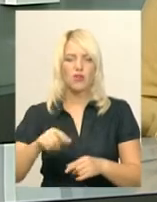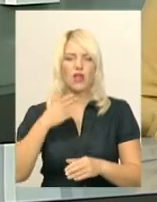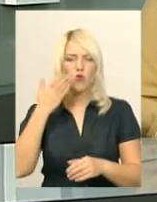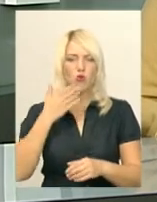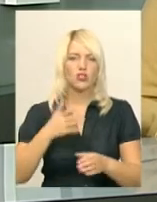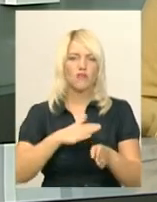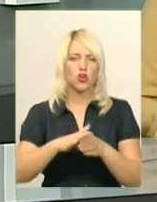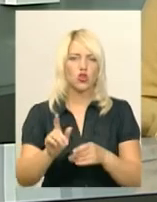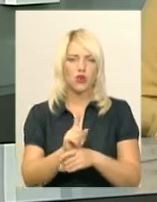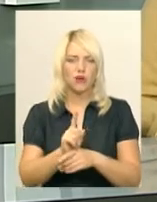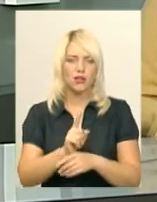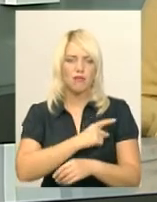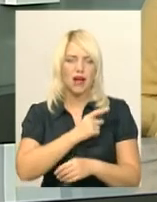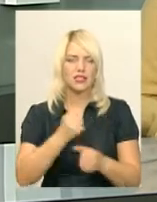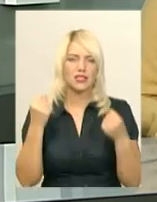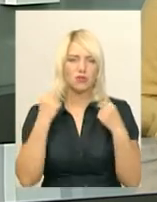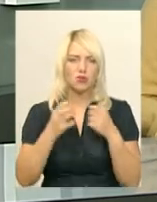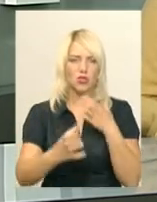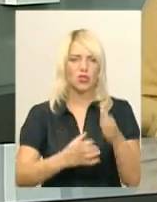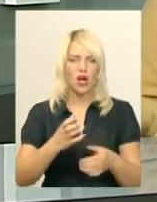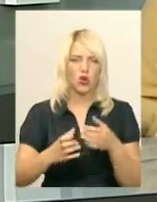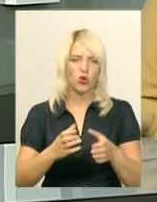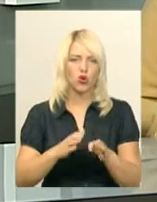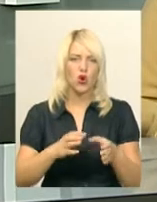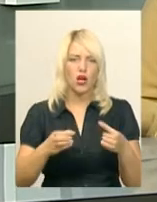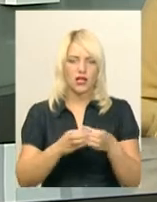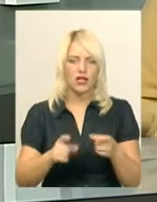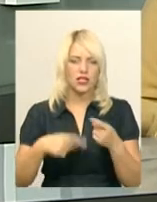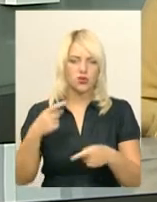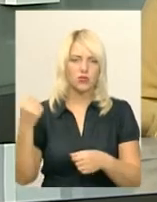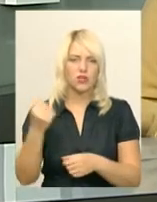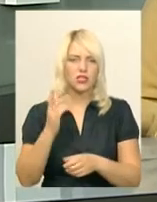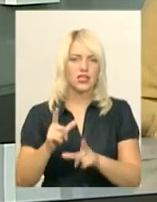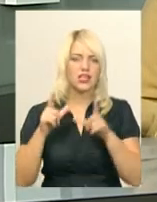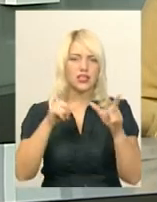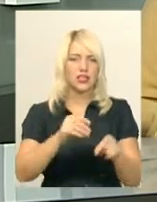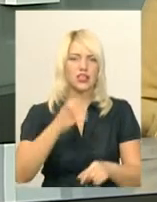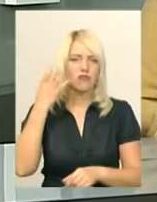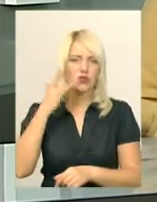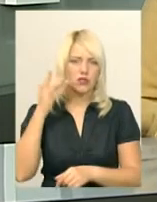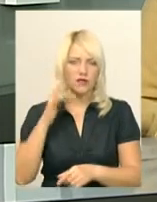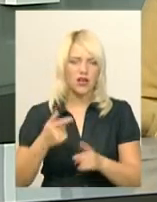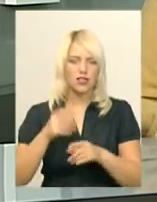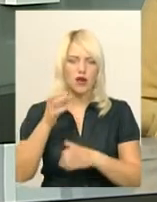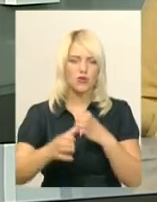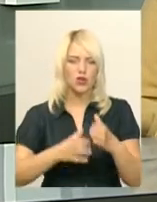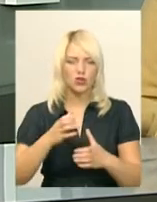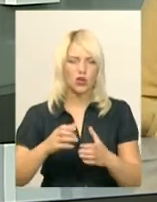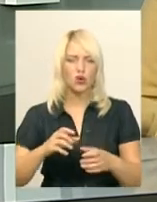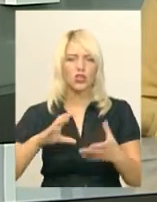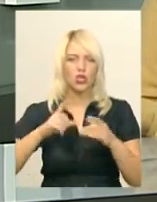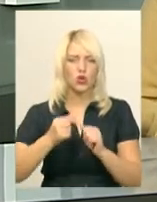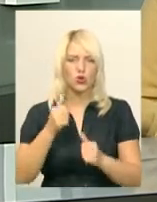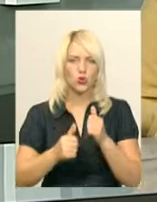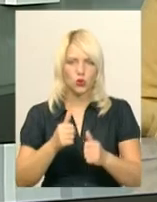майстра спорту міжнародного класу. Наступного тижня, розповів спортсмен, він їде до Лас-Вегасу на міжнародний турнір з гирьового спорту